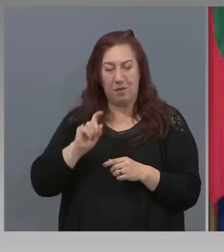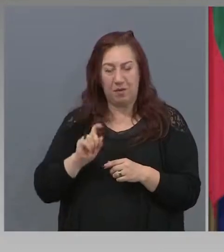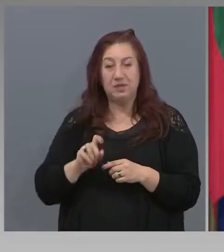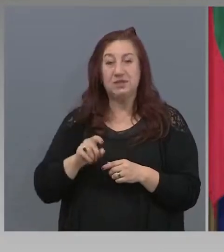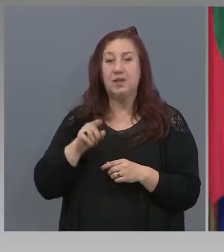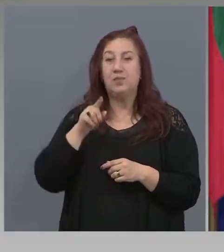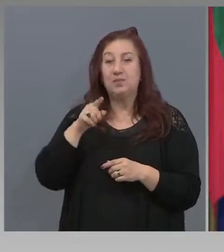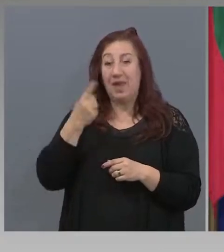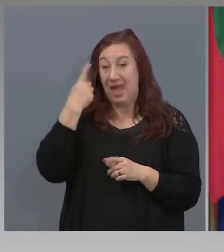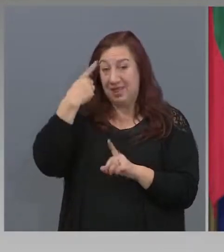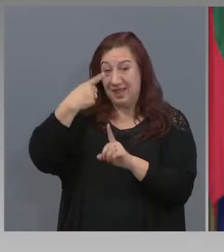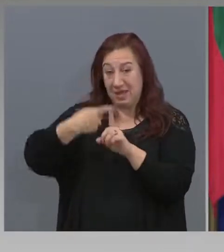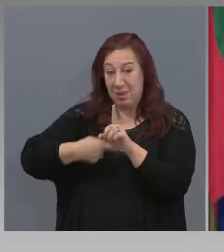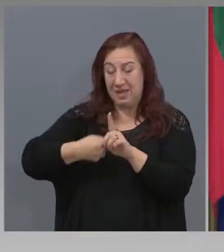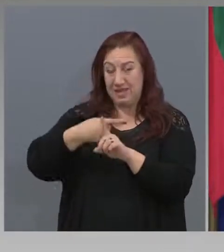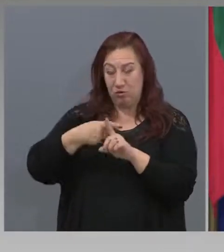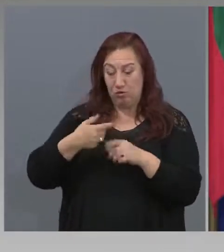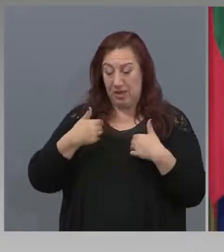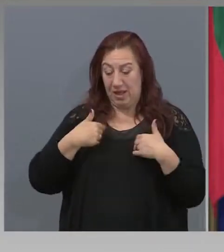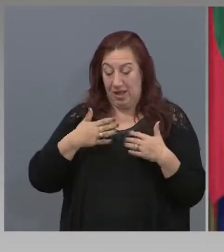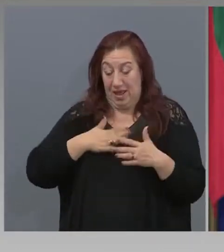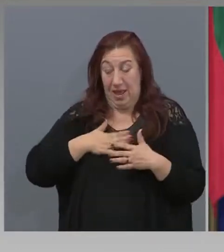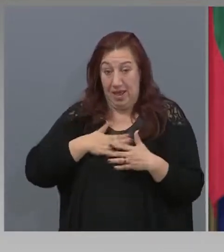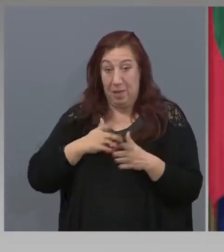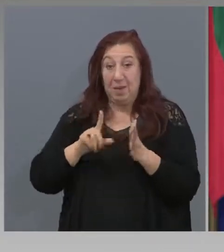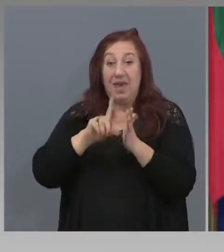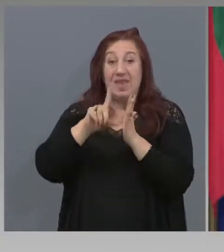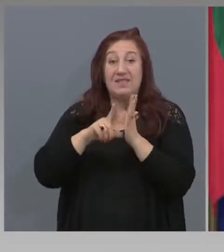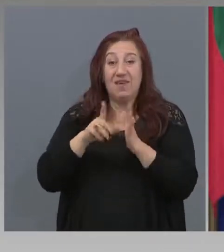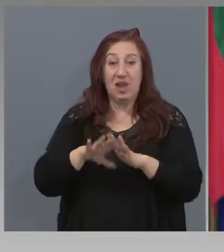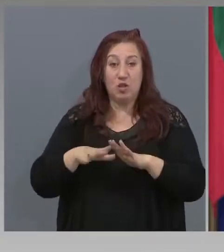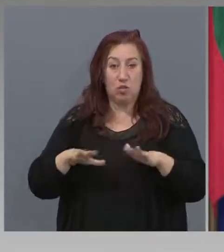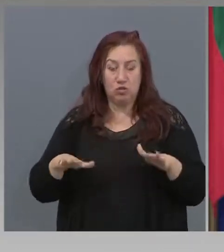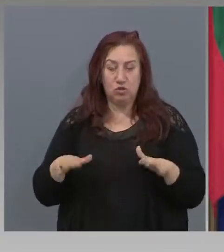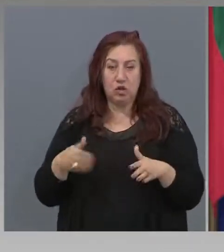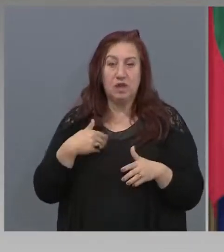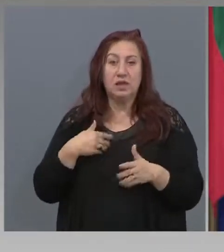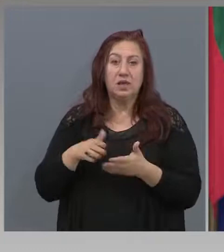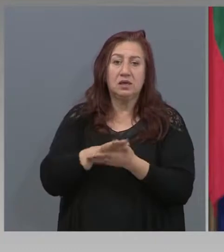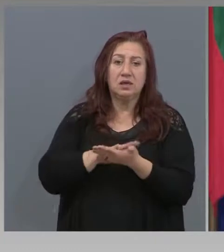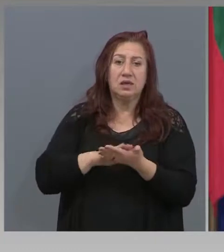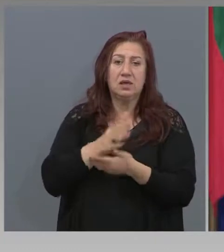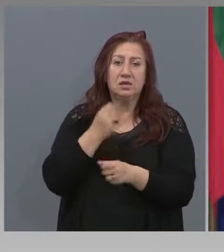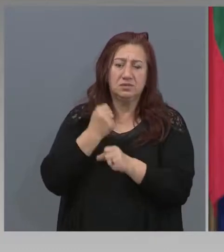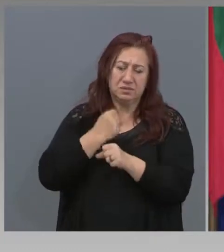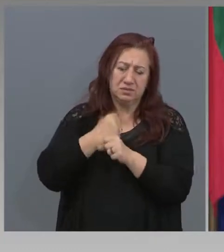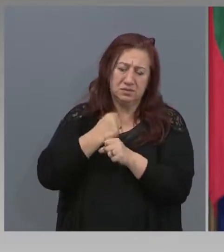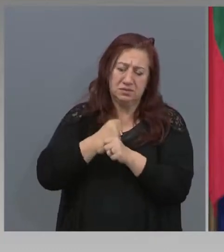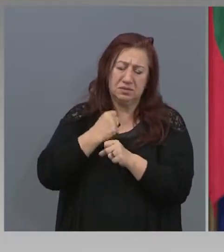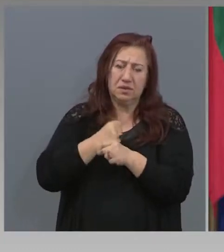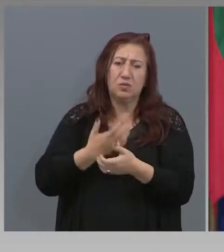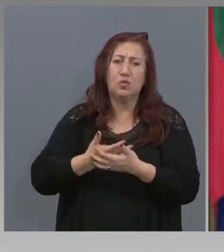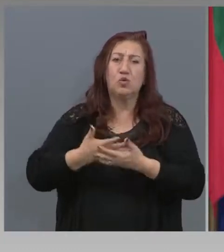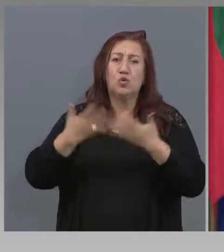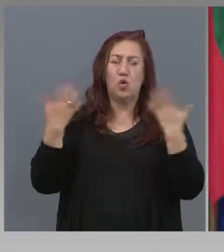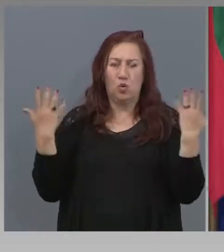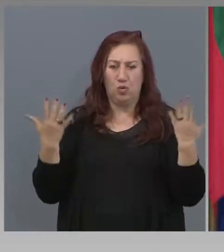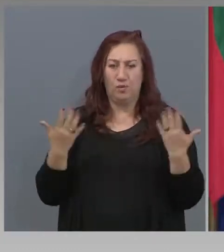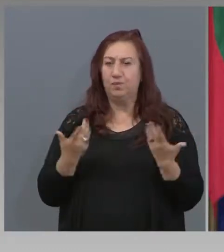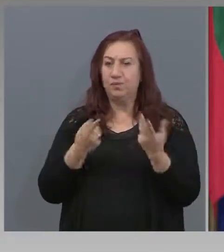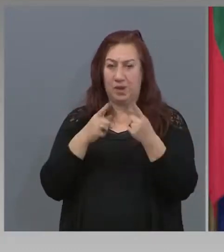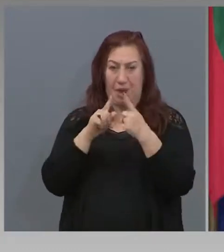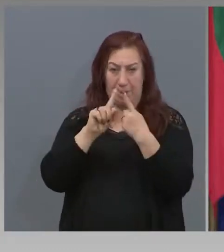който ние посрещахме с изварено положение, ние успяхме да свършим много. Първо, самите болници,